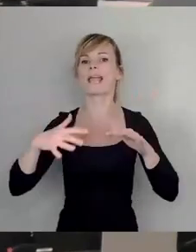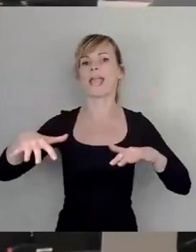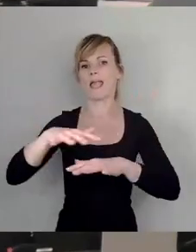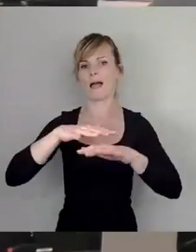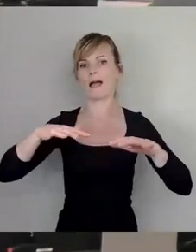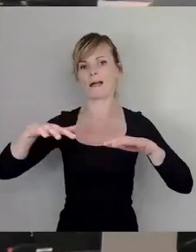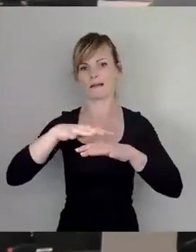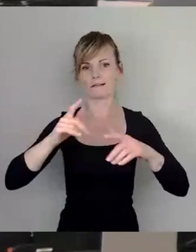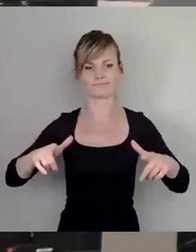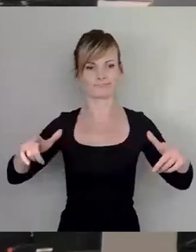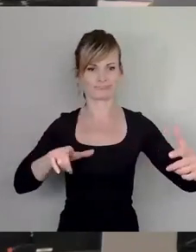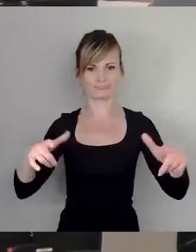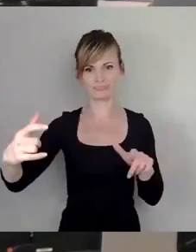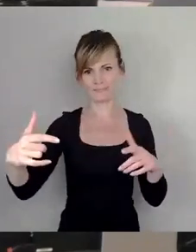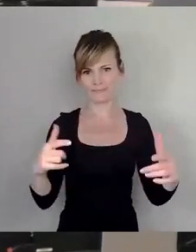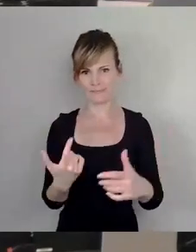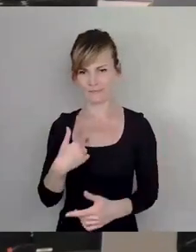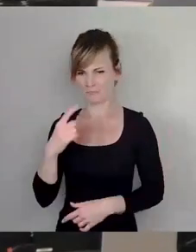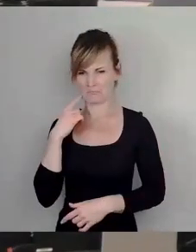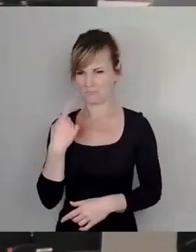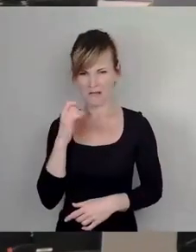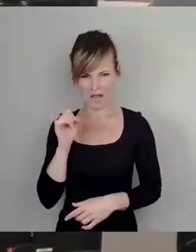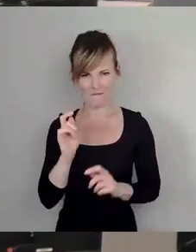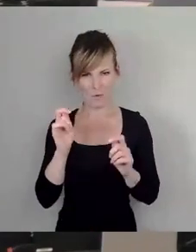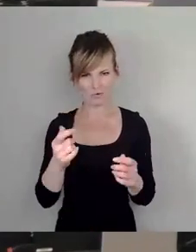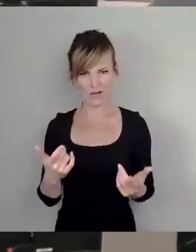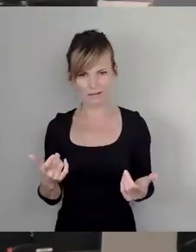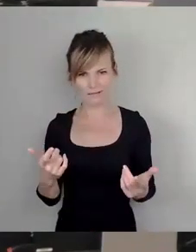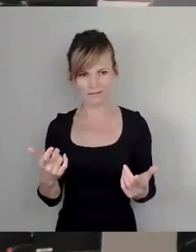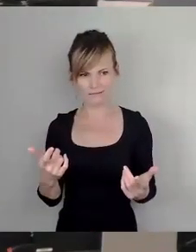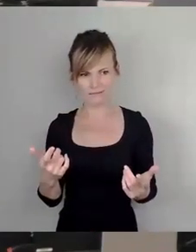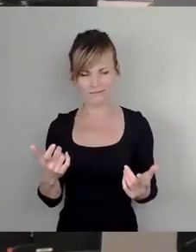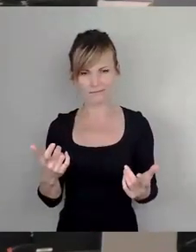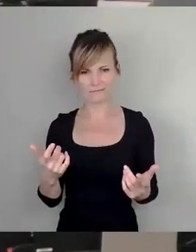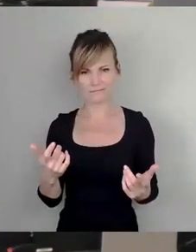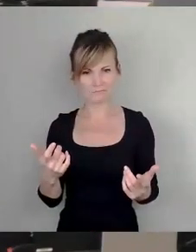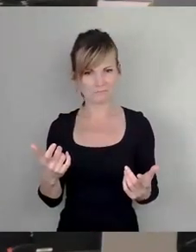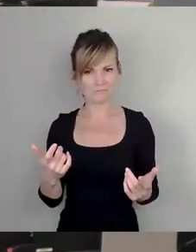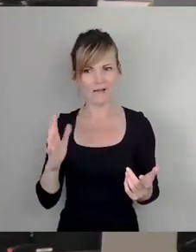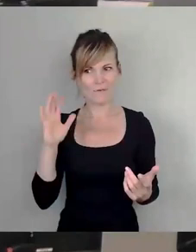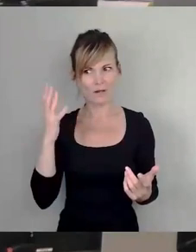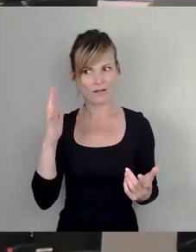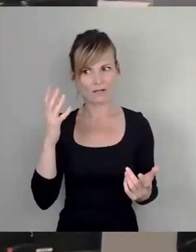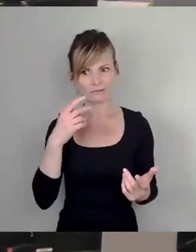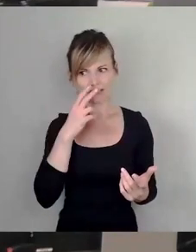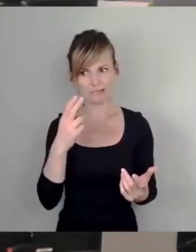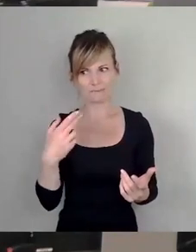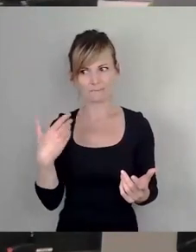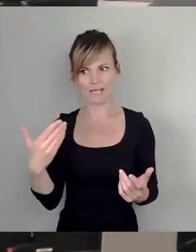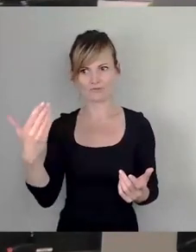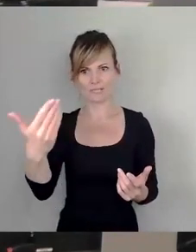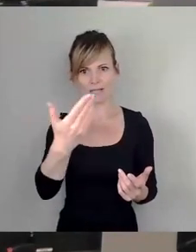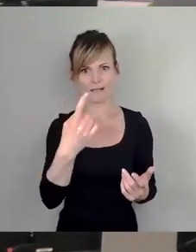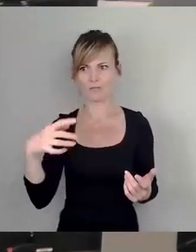gedacht, dass man das vorschlagen kann, wenn es nicht diese erfolgreichen Beispiele aus anderen Städten gibt, wo